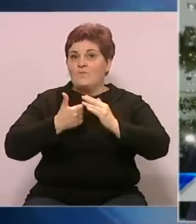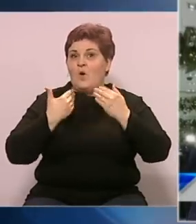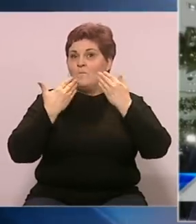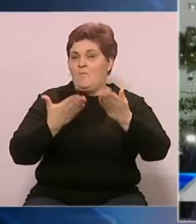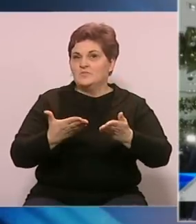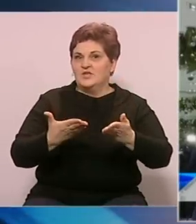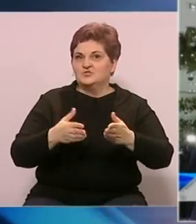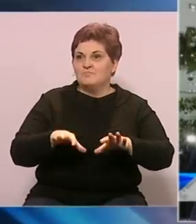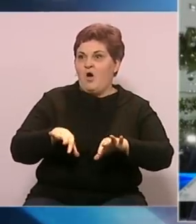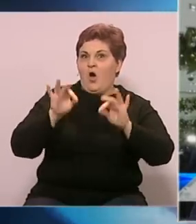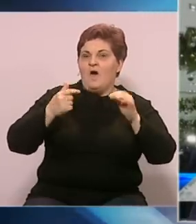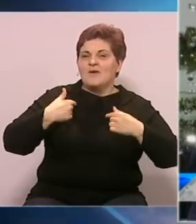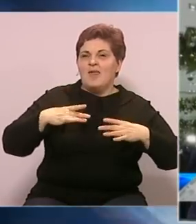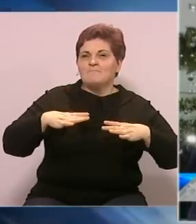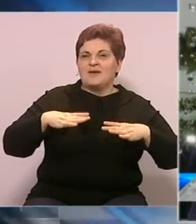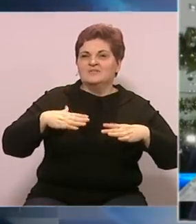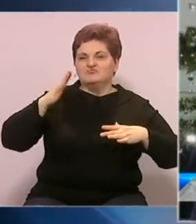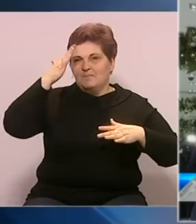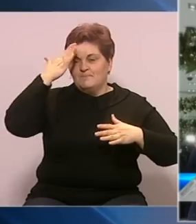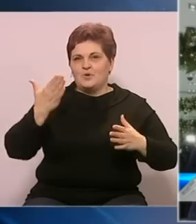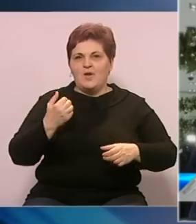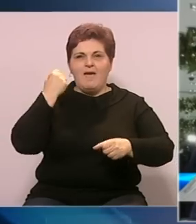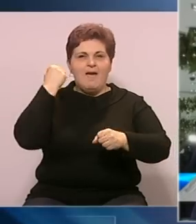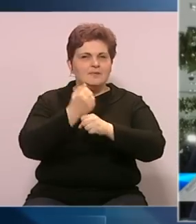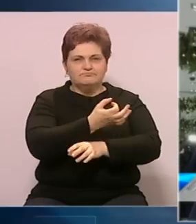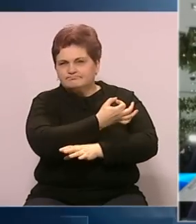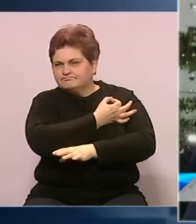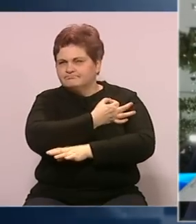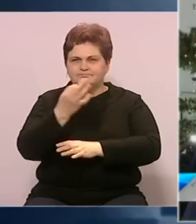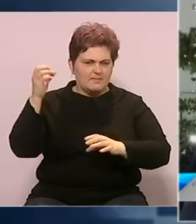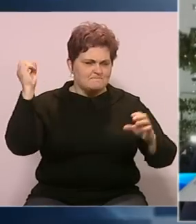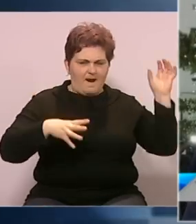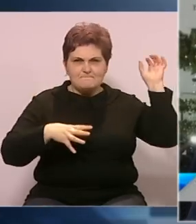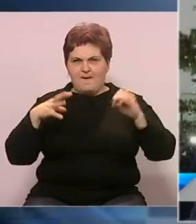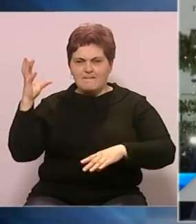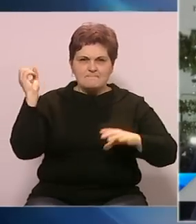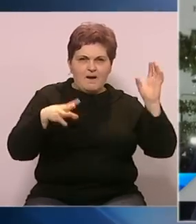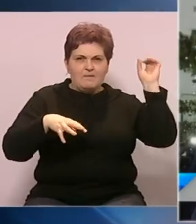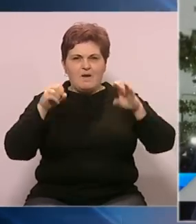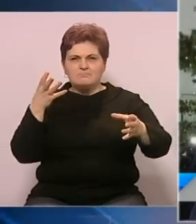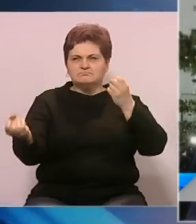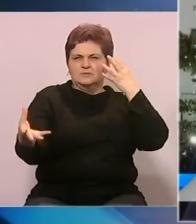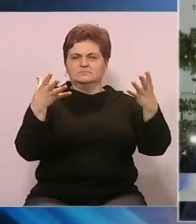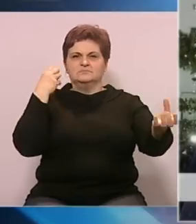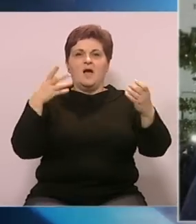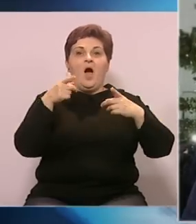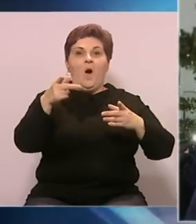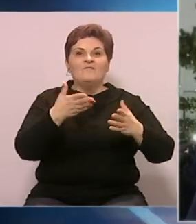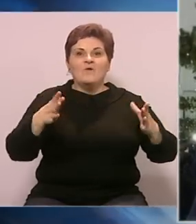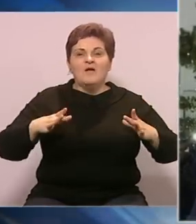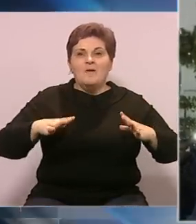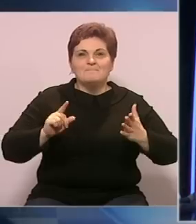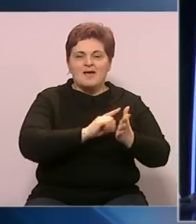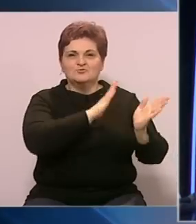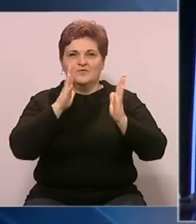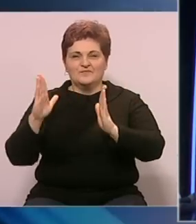Njujorku. Otkrivamo naše praznične prozore. Pravimo fenomenalan light show i show. Ovo nam na neki način otvara prazničnu sezonu.